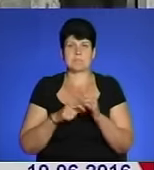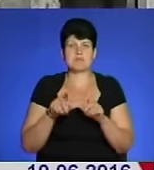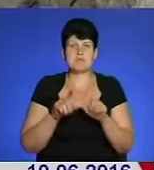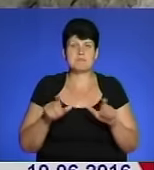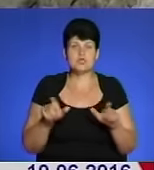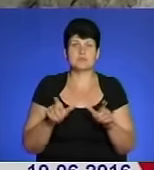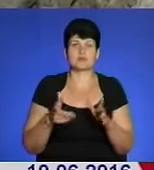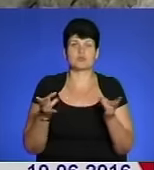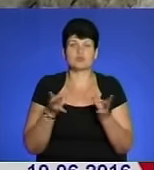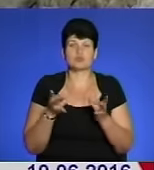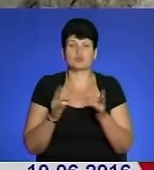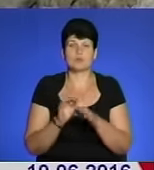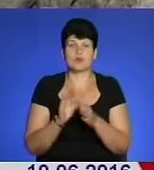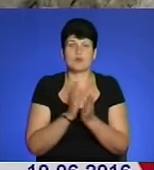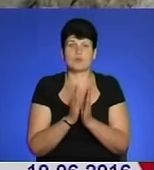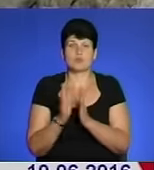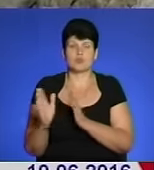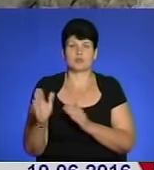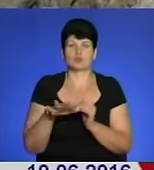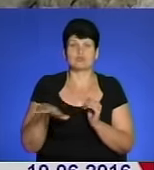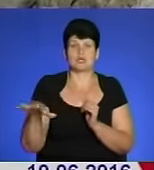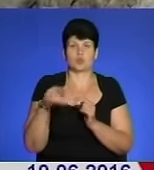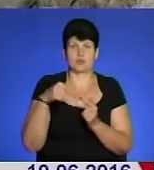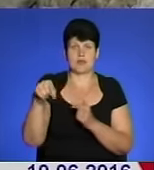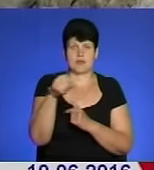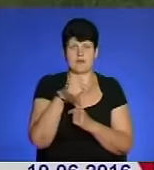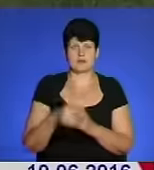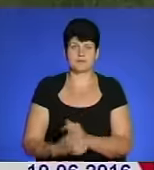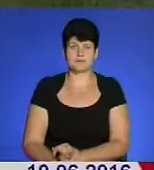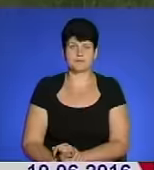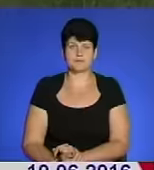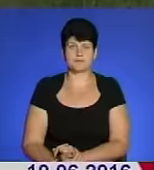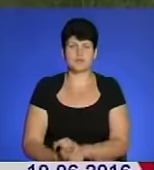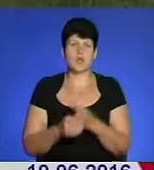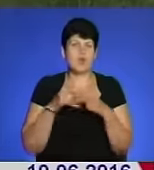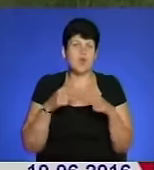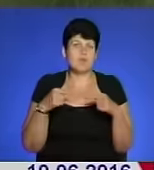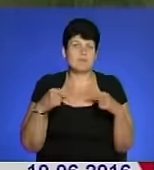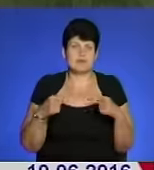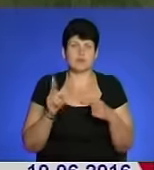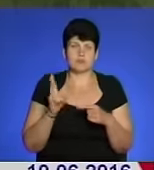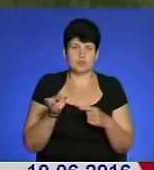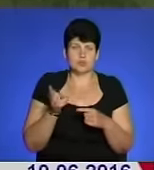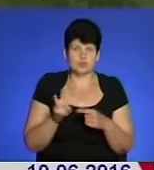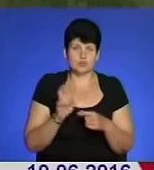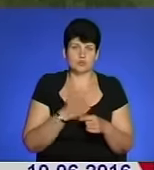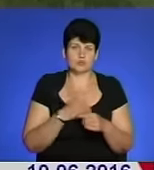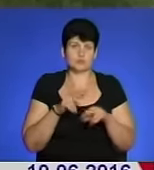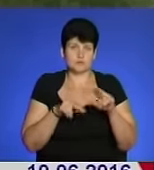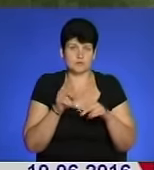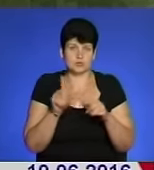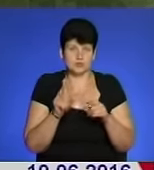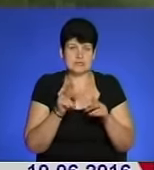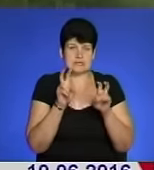Потребує благоустрою і територія навколо цього об'єкта. Любий інвестор, який проходить, щось хоче будувати, зразу він